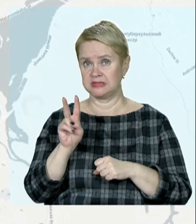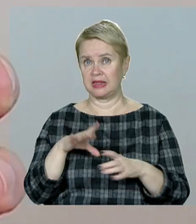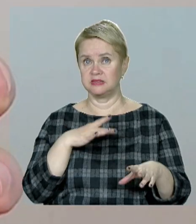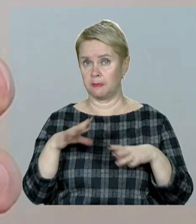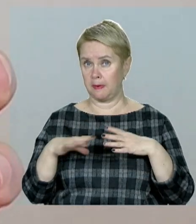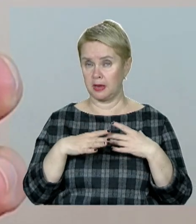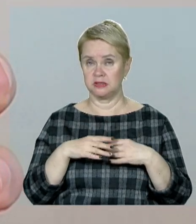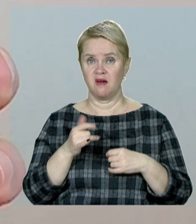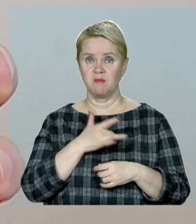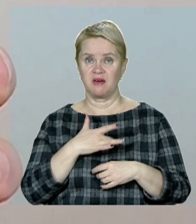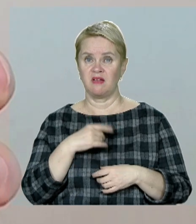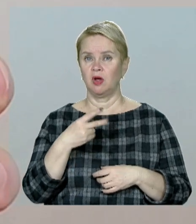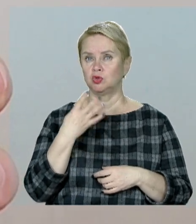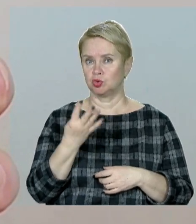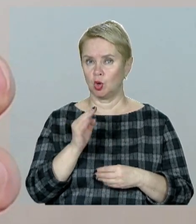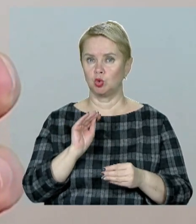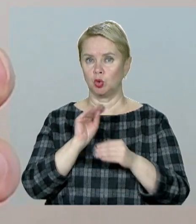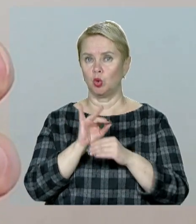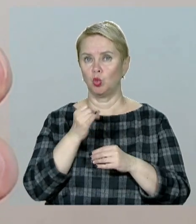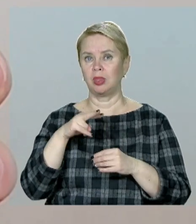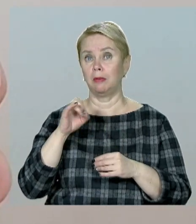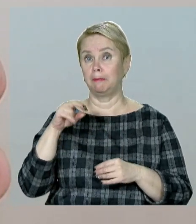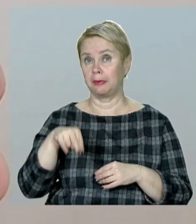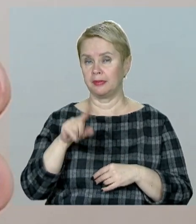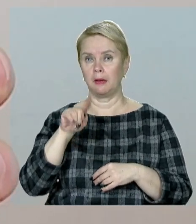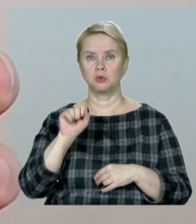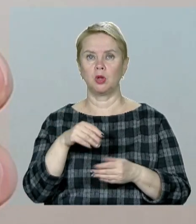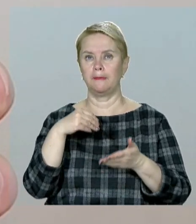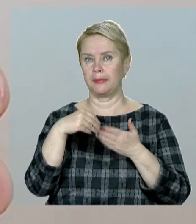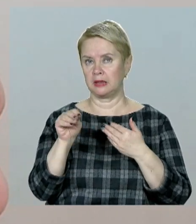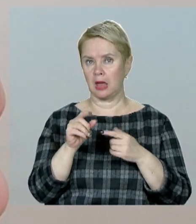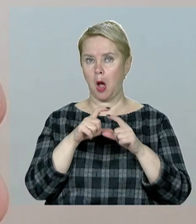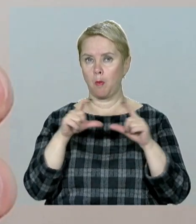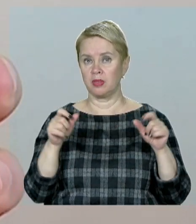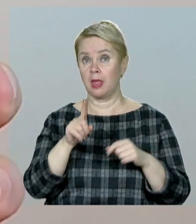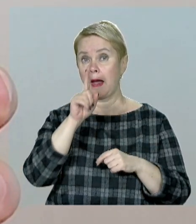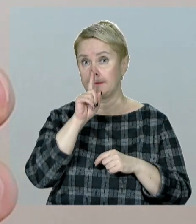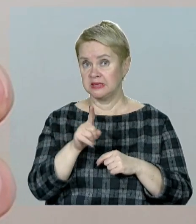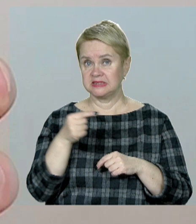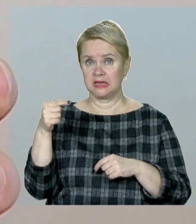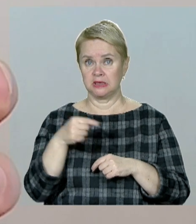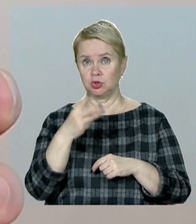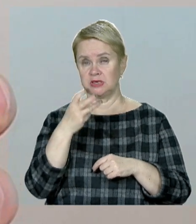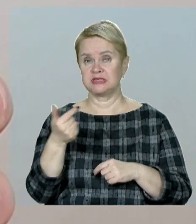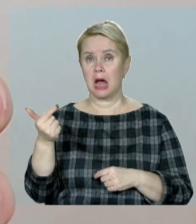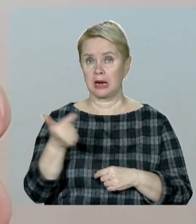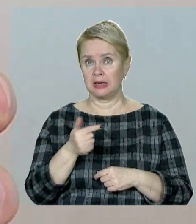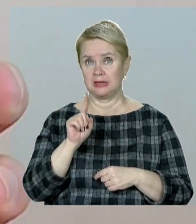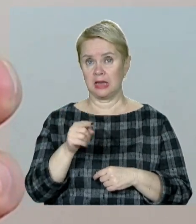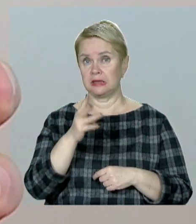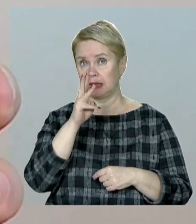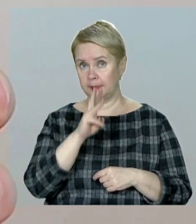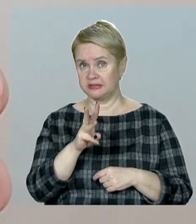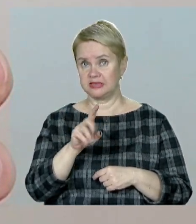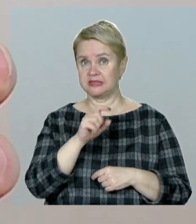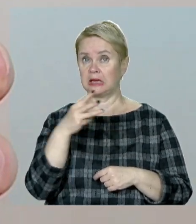інспекції, в «Приват-24» та додатку «Юніп». Там же можна придбати абонемент на місяць за 1300 гривень та на три